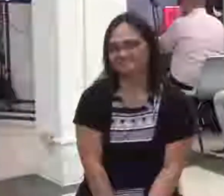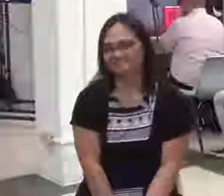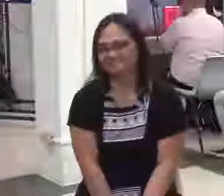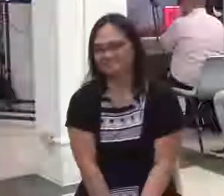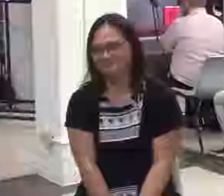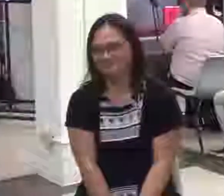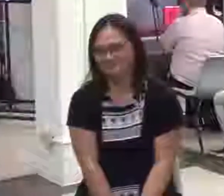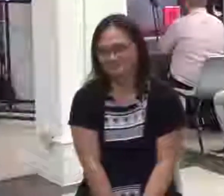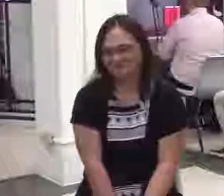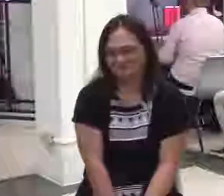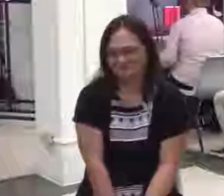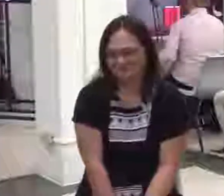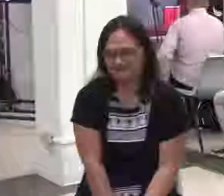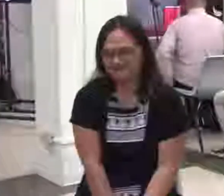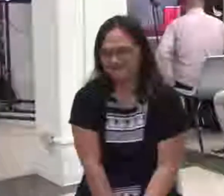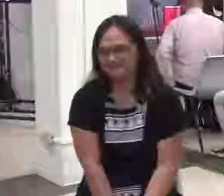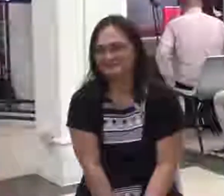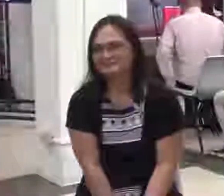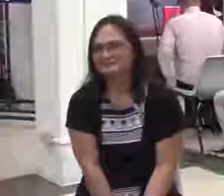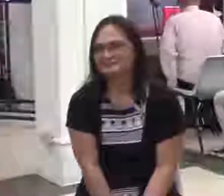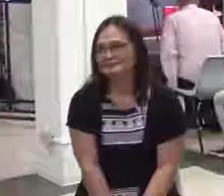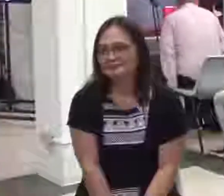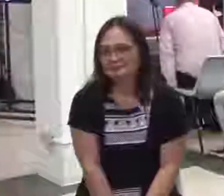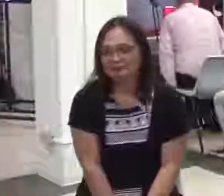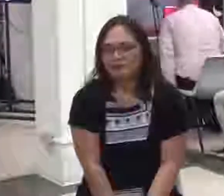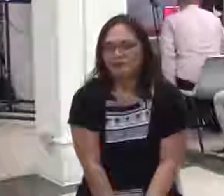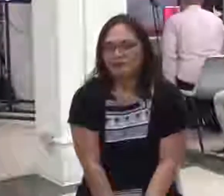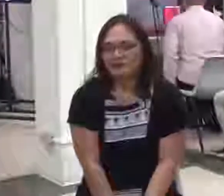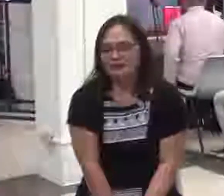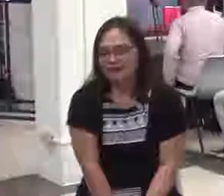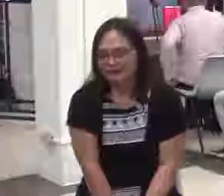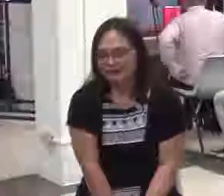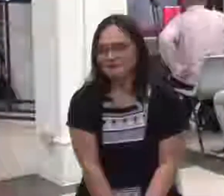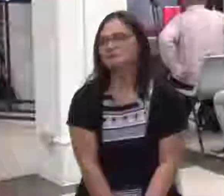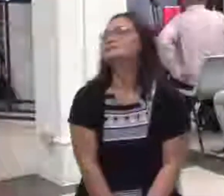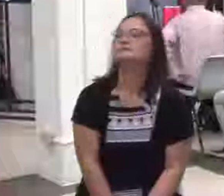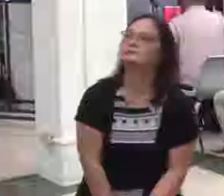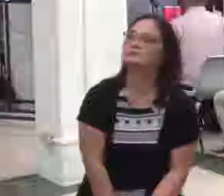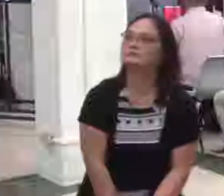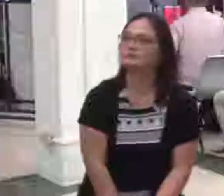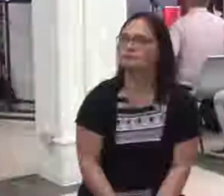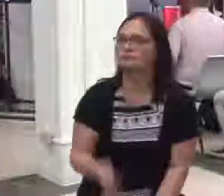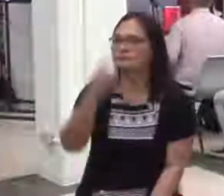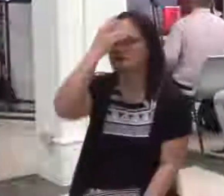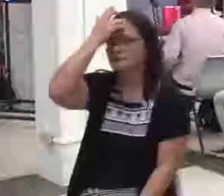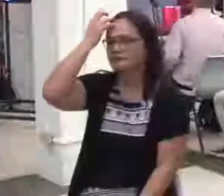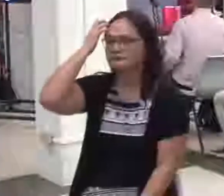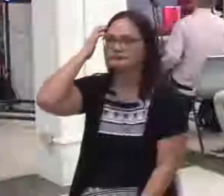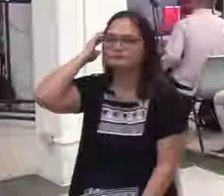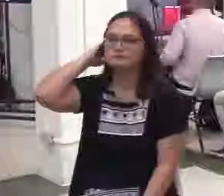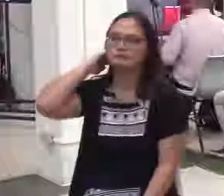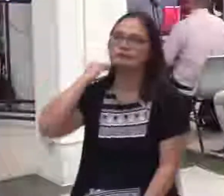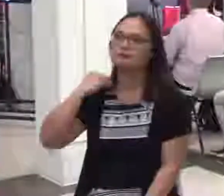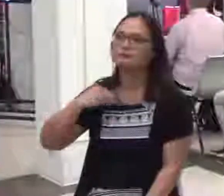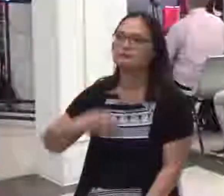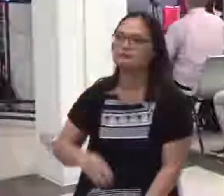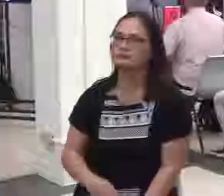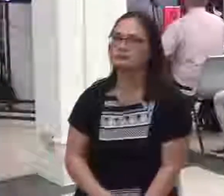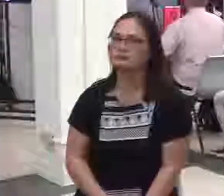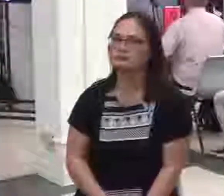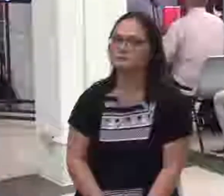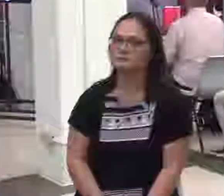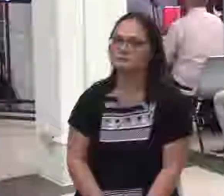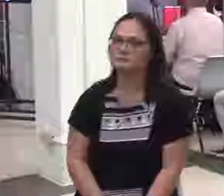sa akin sabi o kako tinawagan ako ng ganitong businessman o sabi nakarin din isa o bishop mag-iingat ka dyan